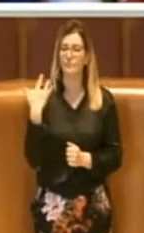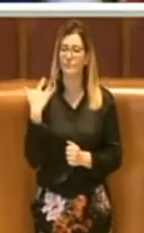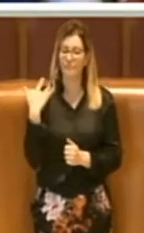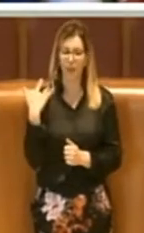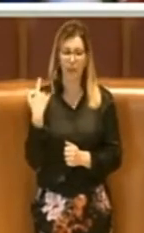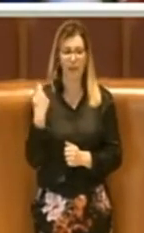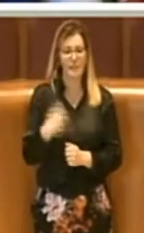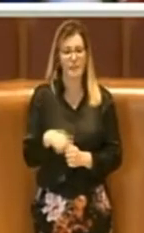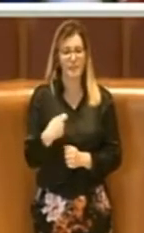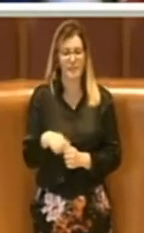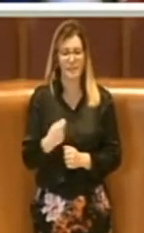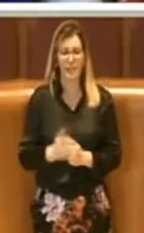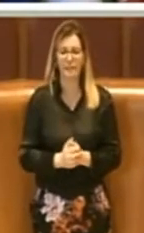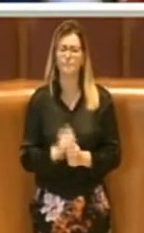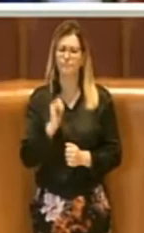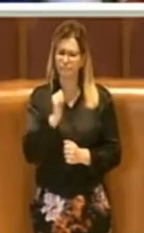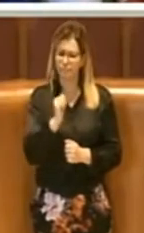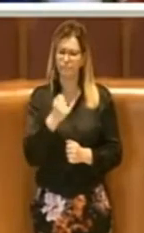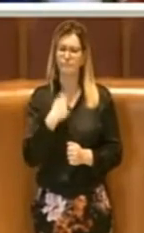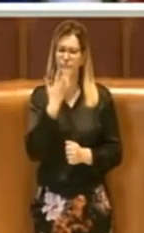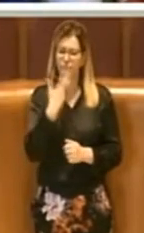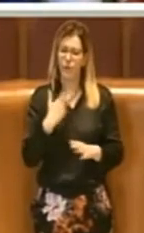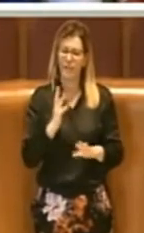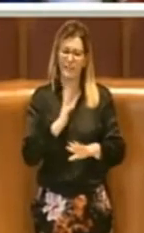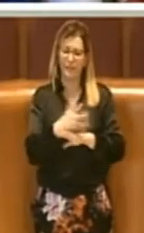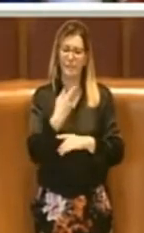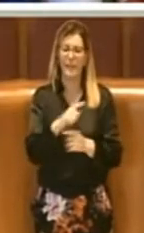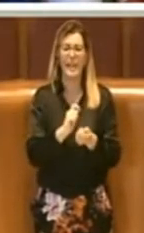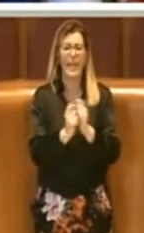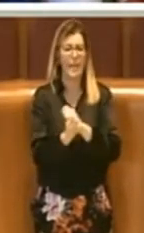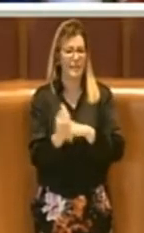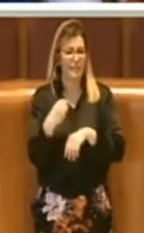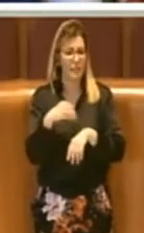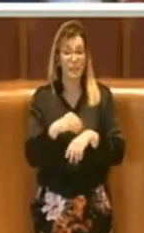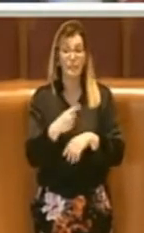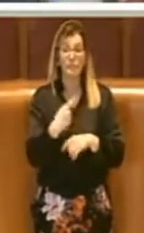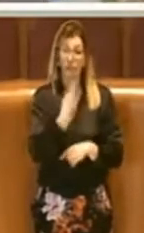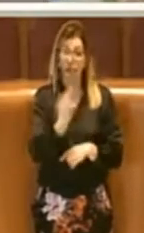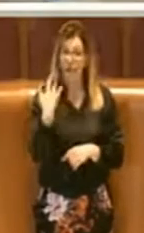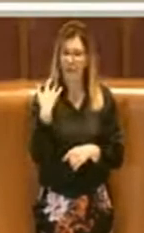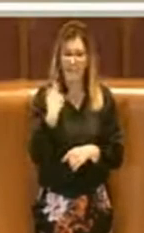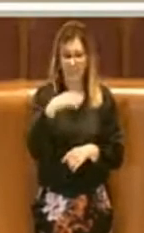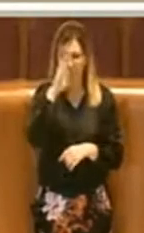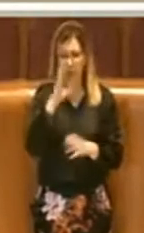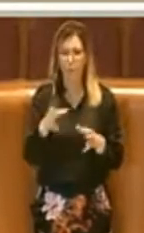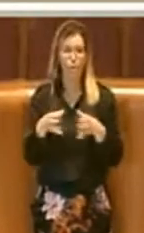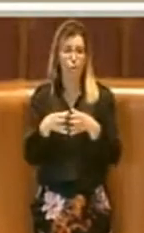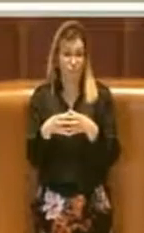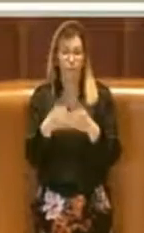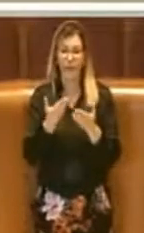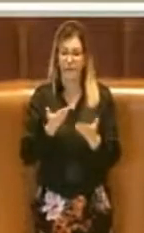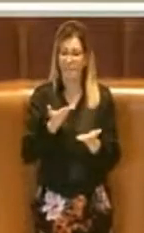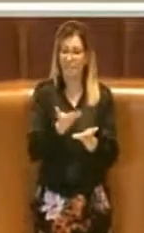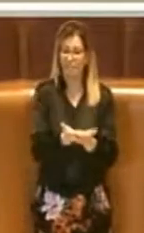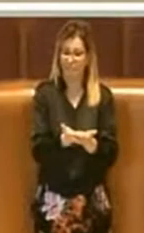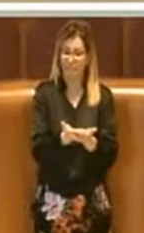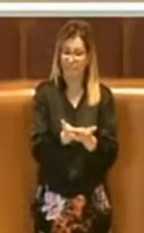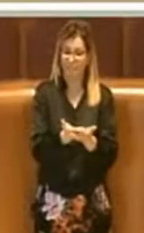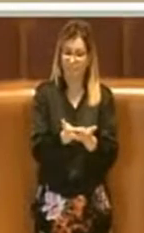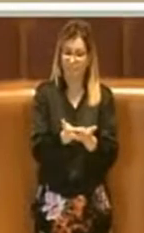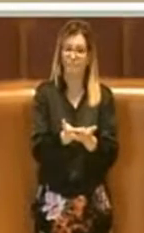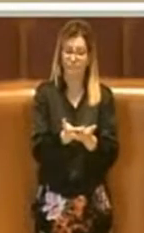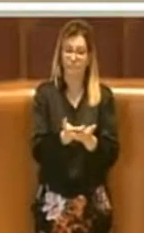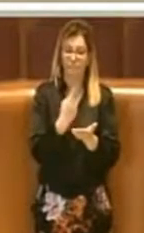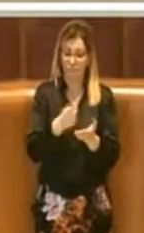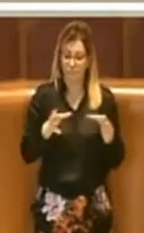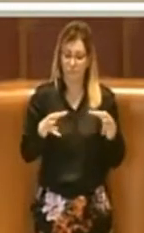Grazie Presidente. Sì, intervengo su questo emendamento e ringrazio il nostro capogruppo che l'ha presentato a nome del Municipio